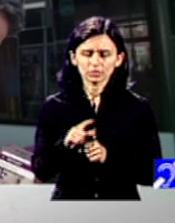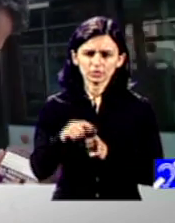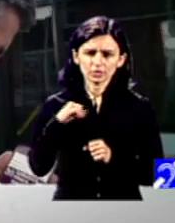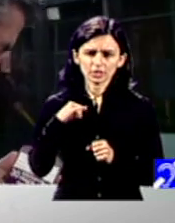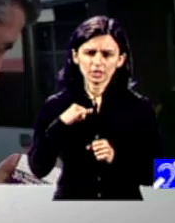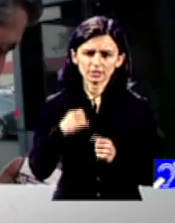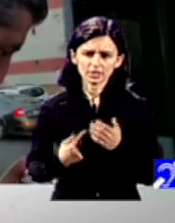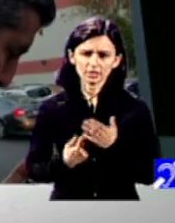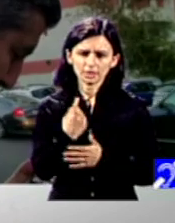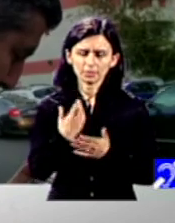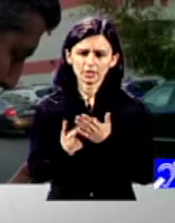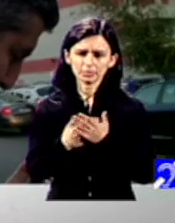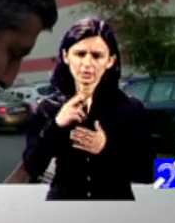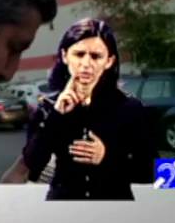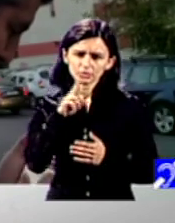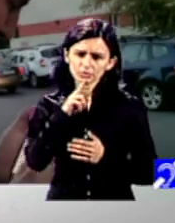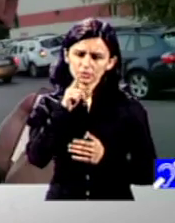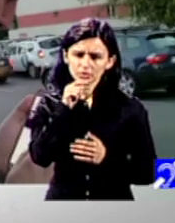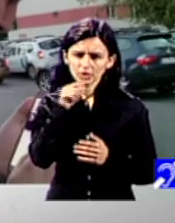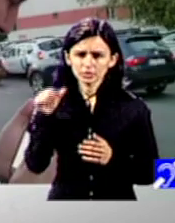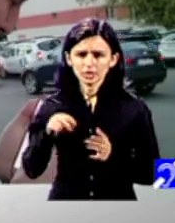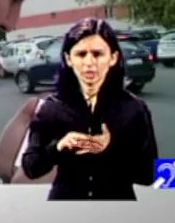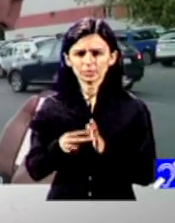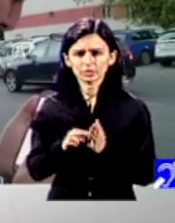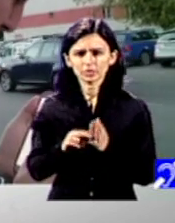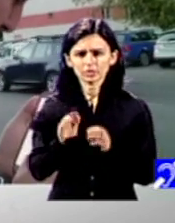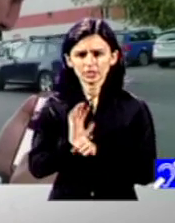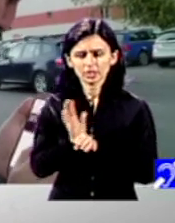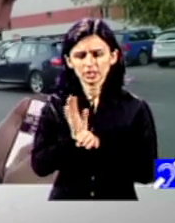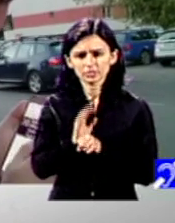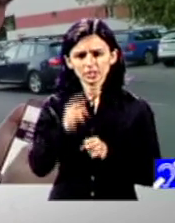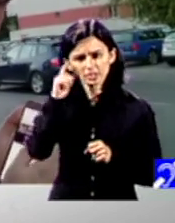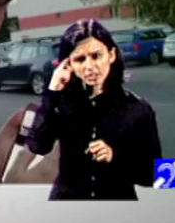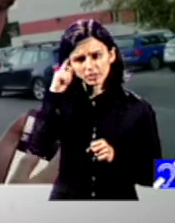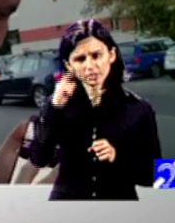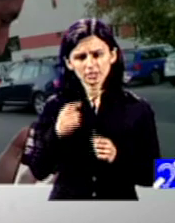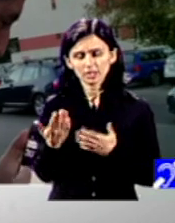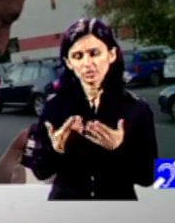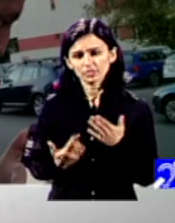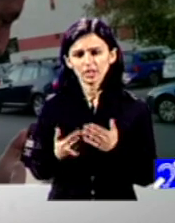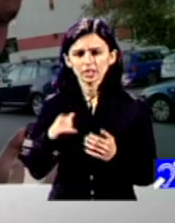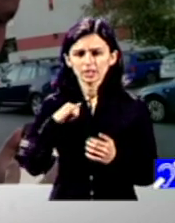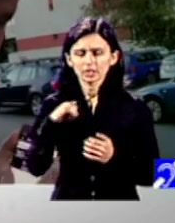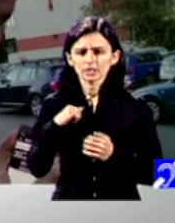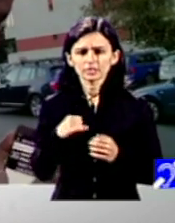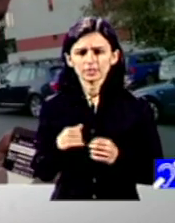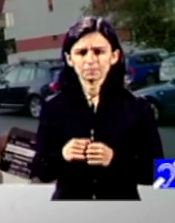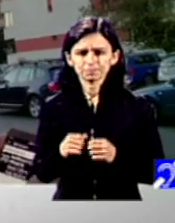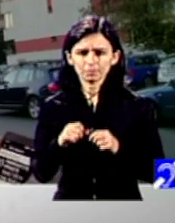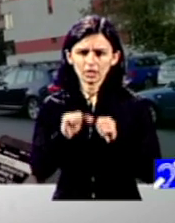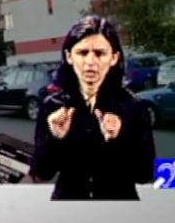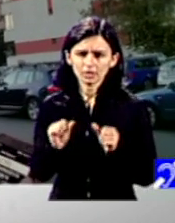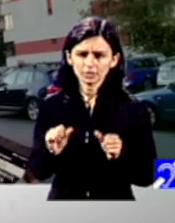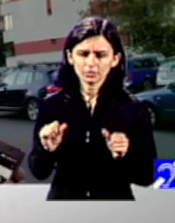unde producătorii mai ales de televizoare s-au gândit la câteva noutăți interesante de exemplu modelele care vor